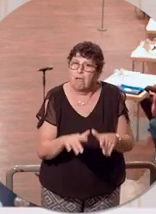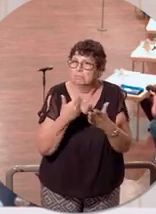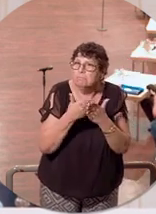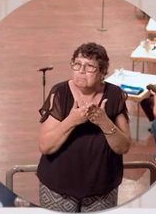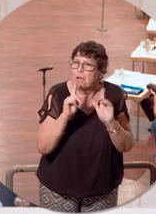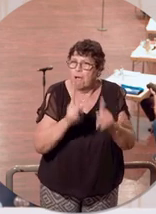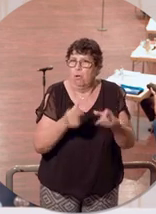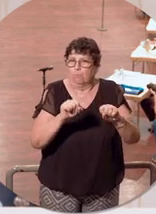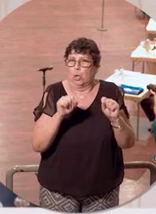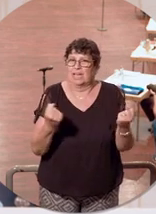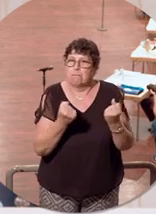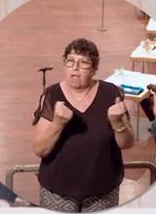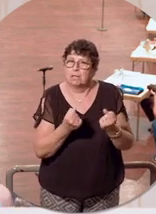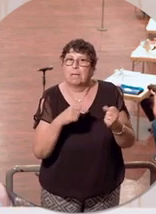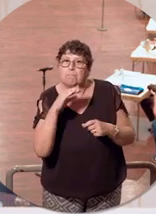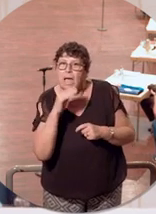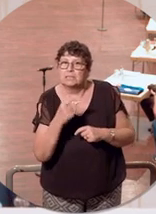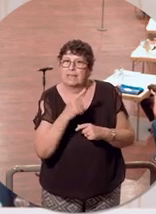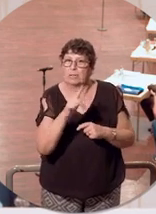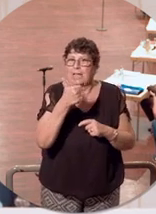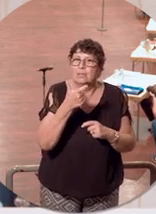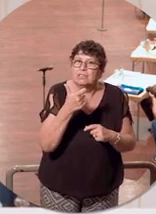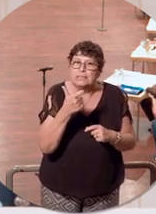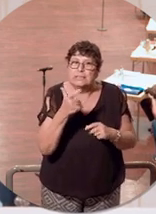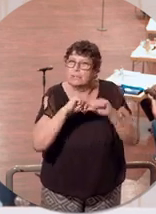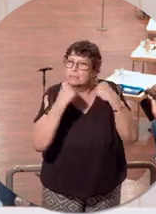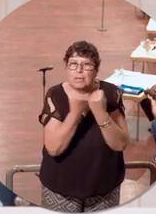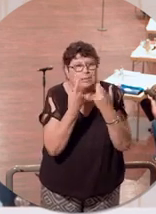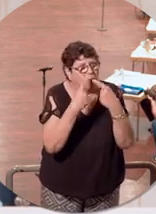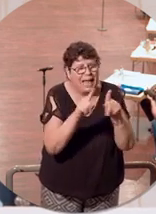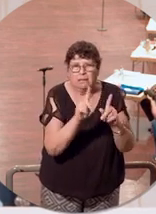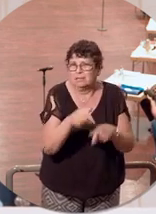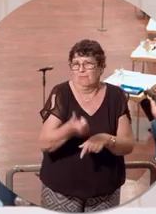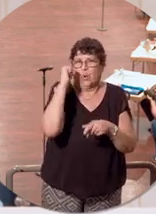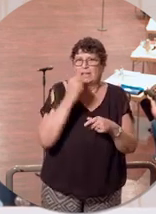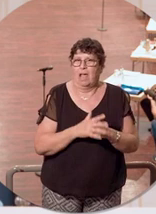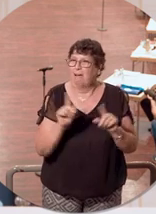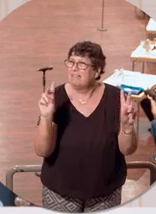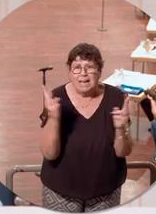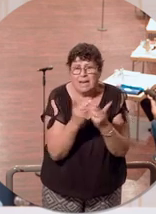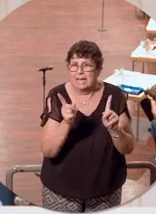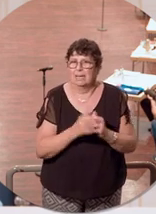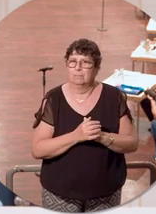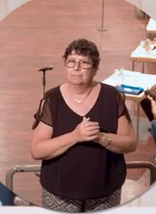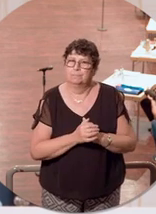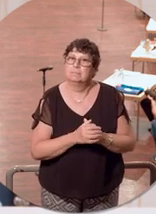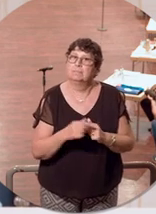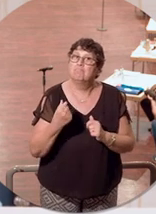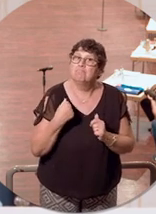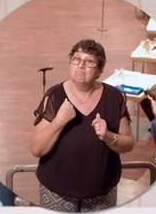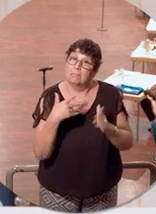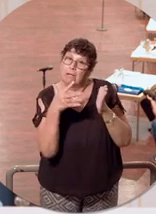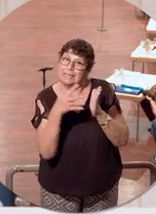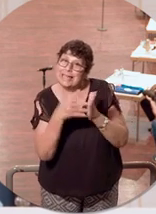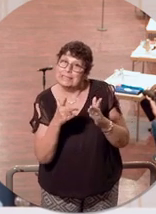das war eben im März 2021 eine völlig andere Situation als noch im Jahr davor. Und aufgrund der von uns gesetzten